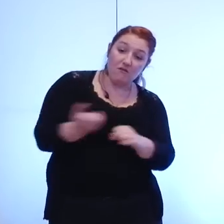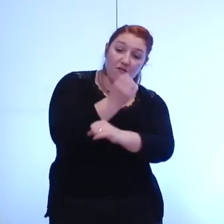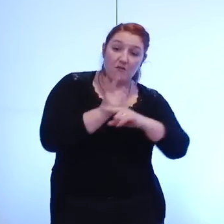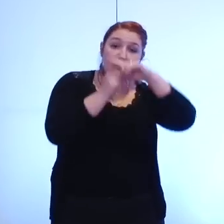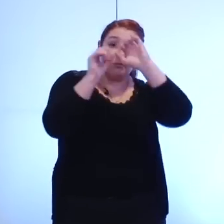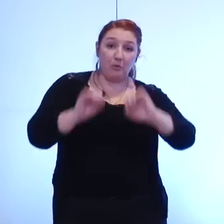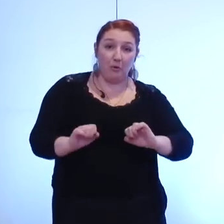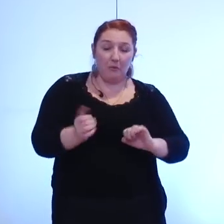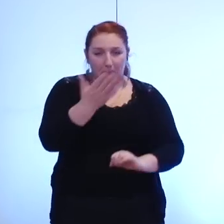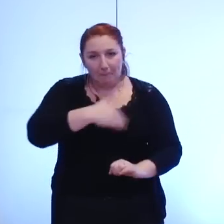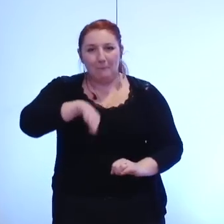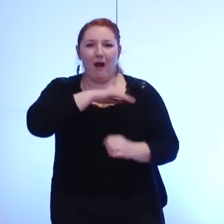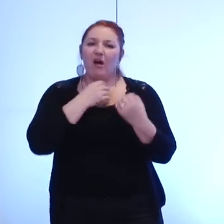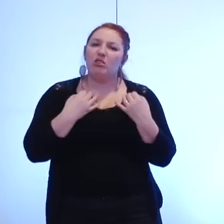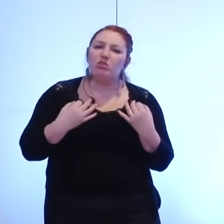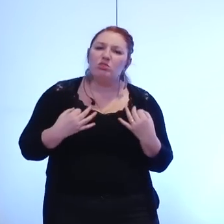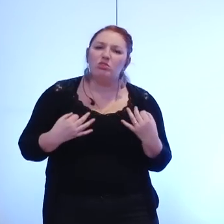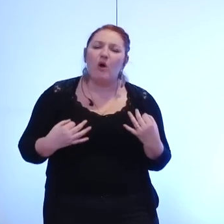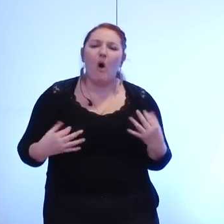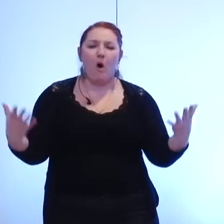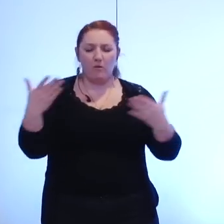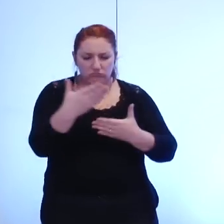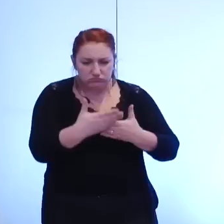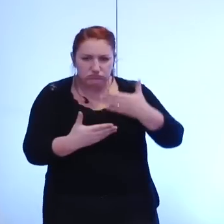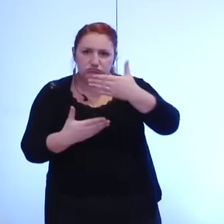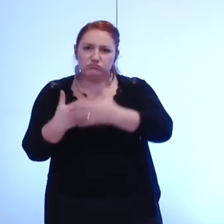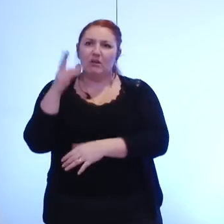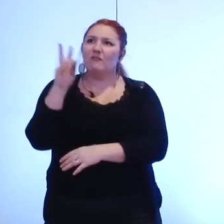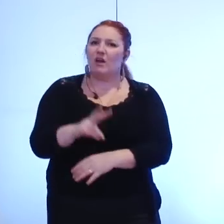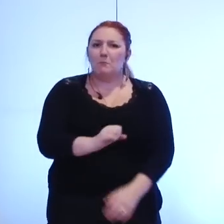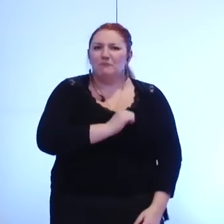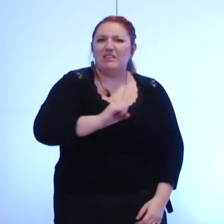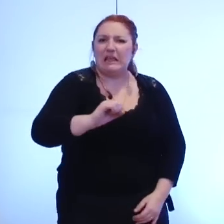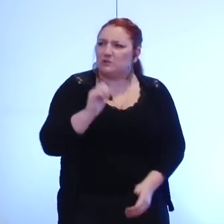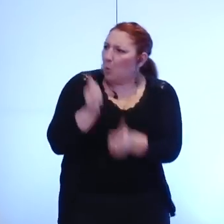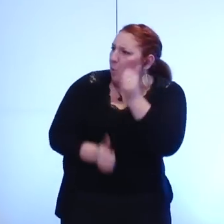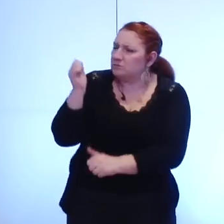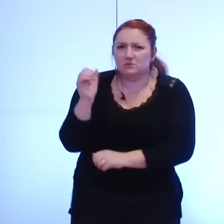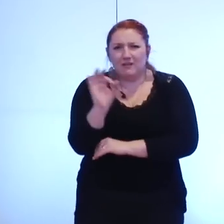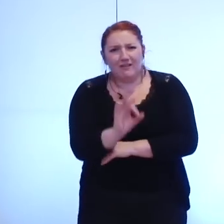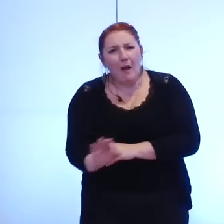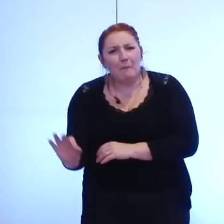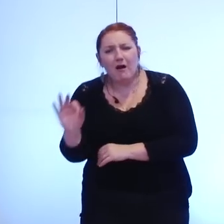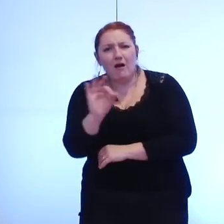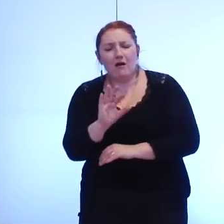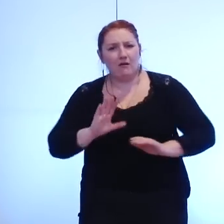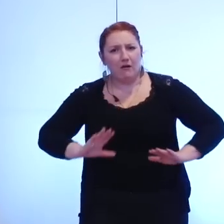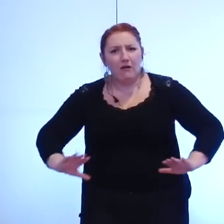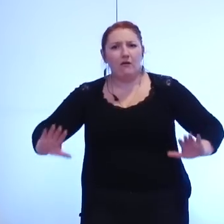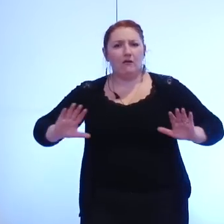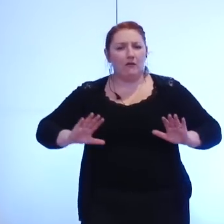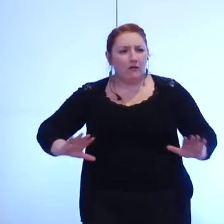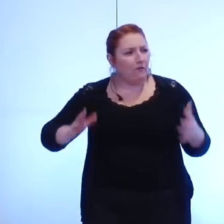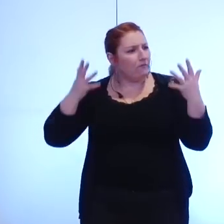nous ne sommes pas dans un hit parade encore une fois de vitesse nous sommes dans un une